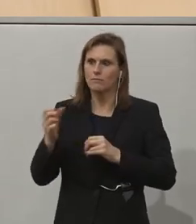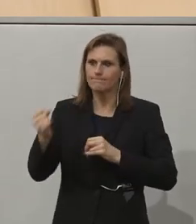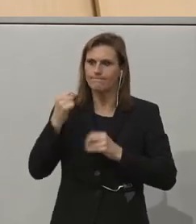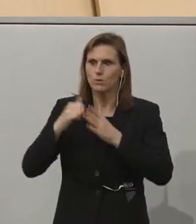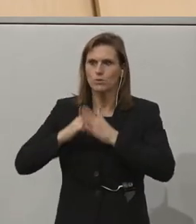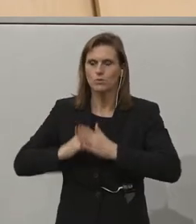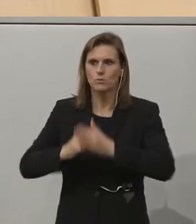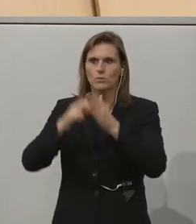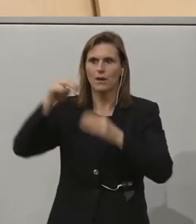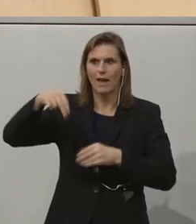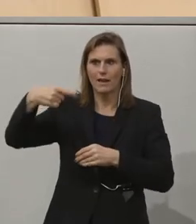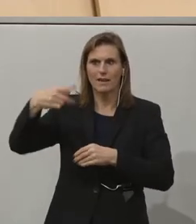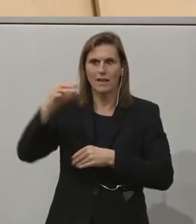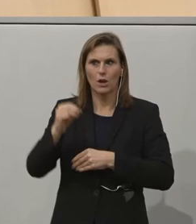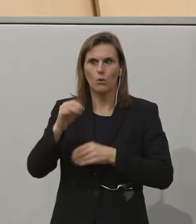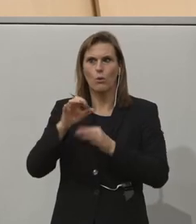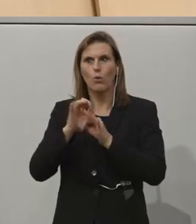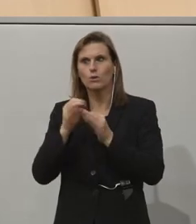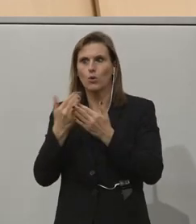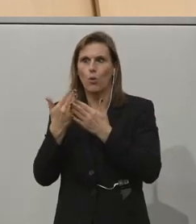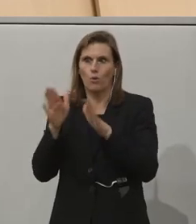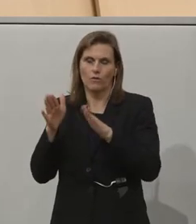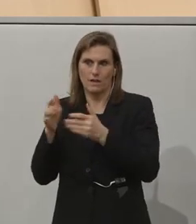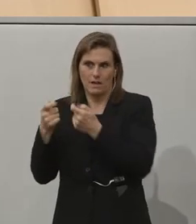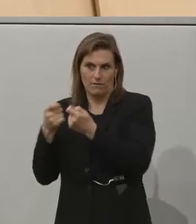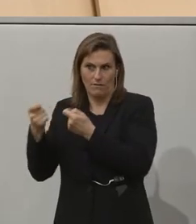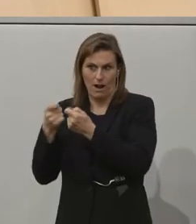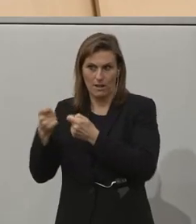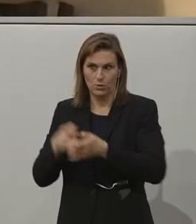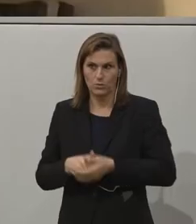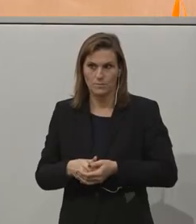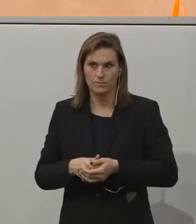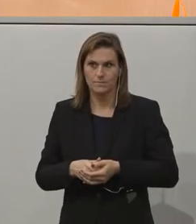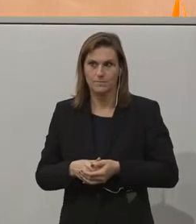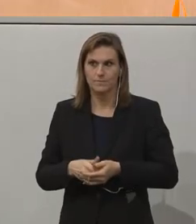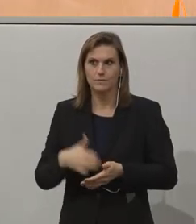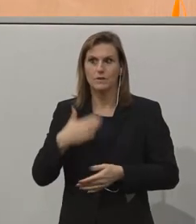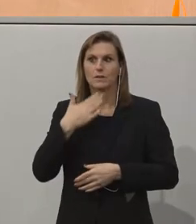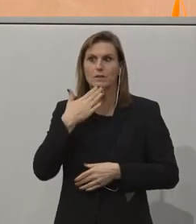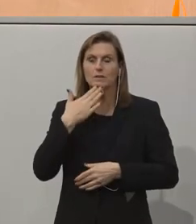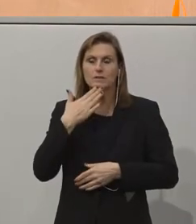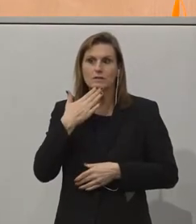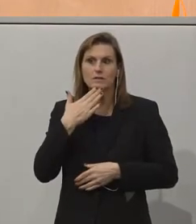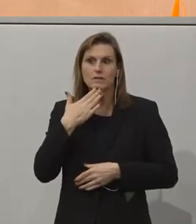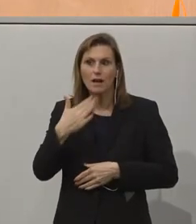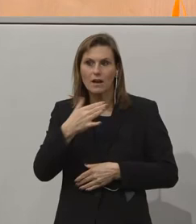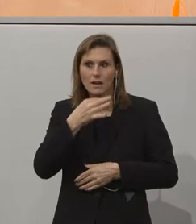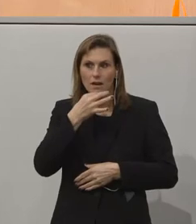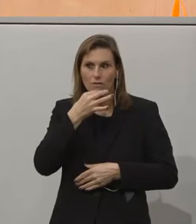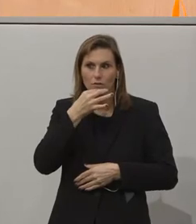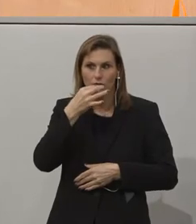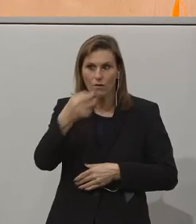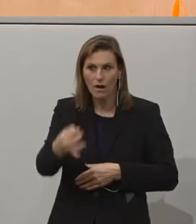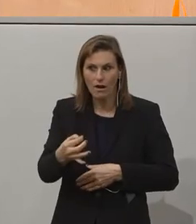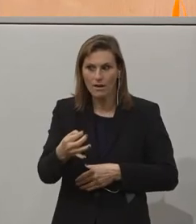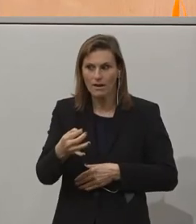NGOs oder öffentliche Verwaltung? Danke, Frau Nussbaumer. Mr. Virani, I will